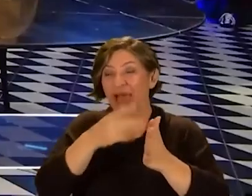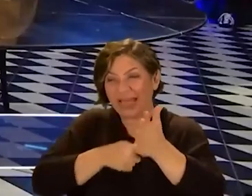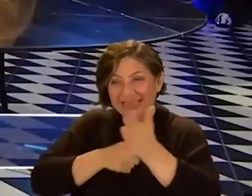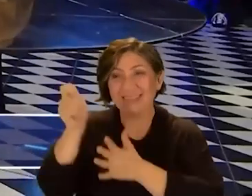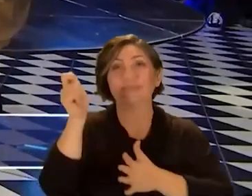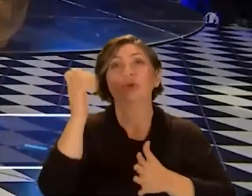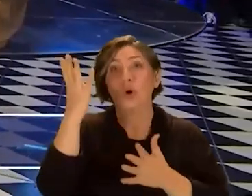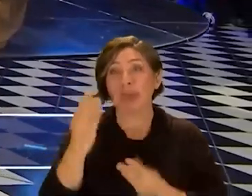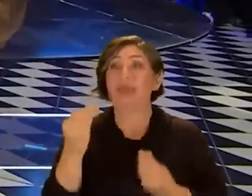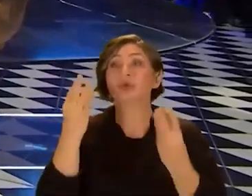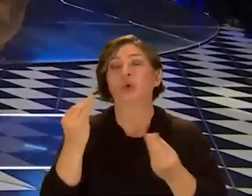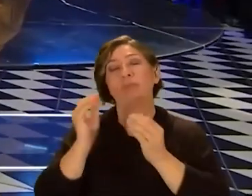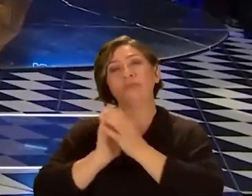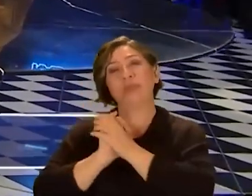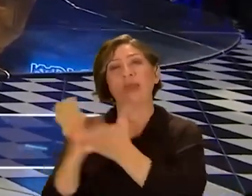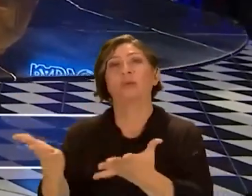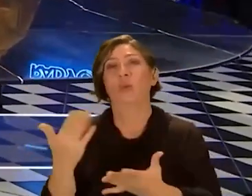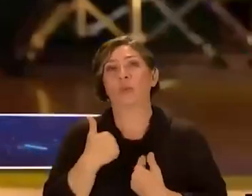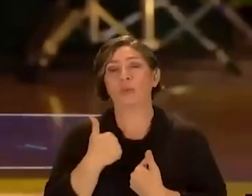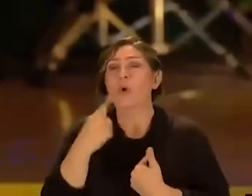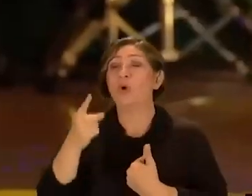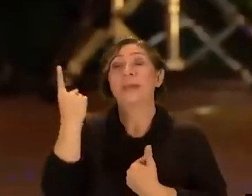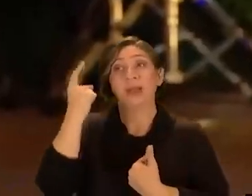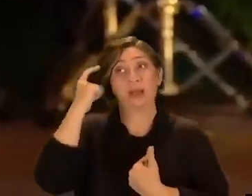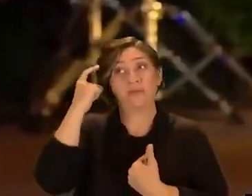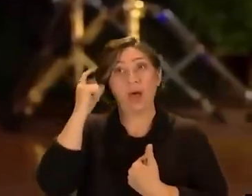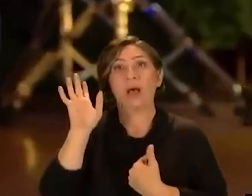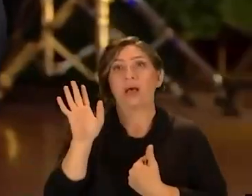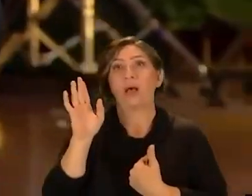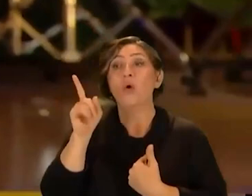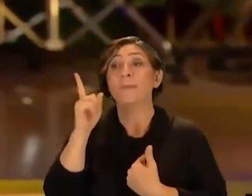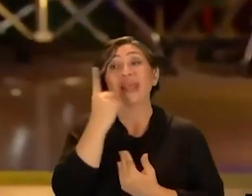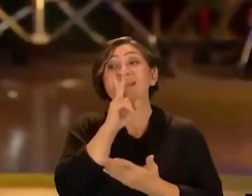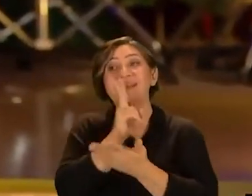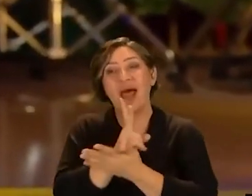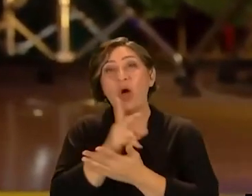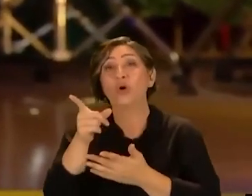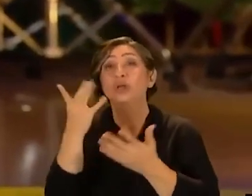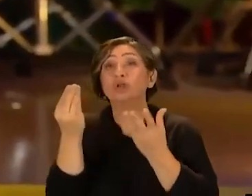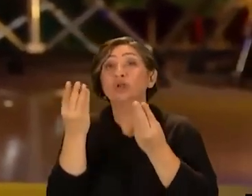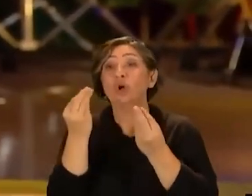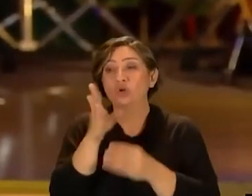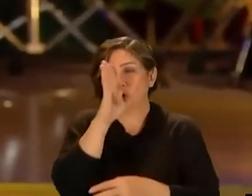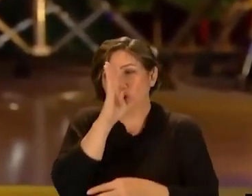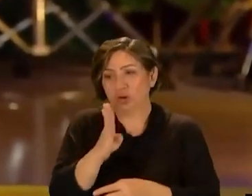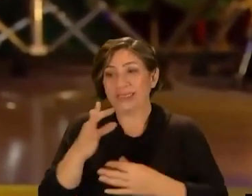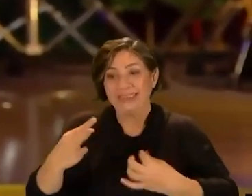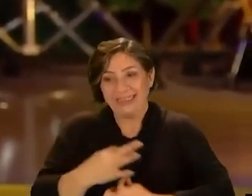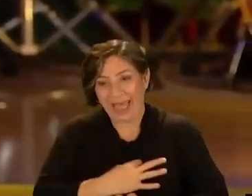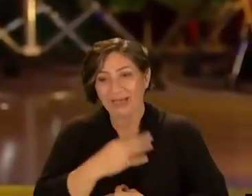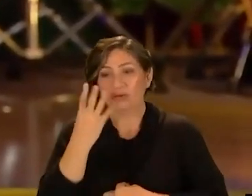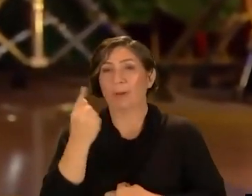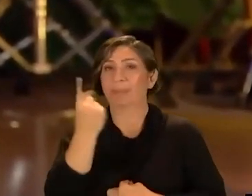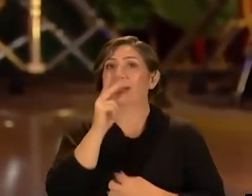sildirmiş olanları da çok takdir ediyorum. Evet. O da bir kafa o da bir karar ve o da çok dürüstçe ve